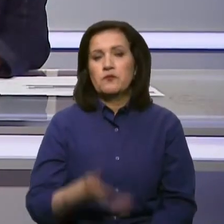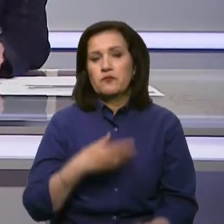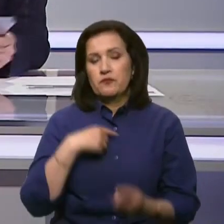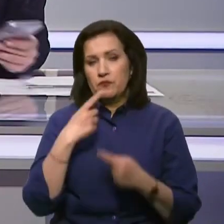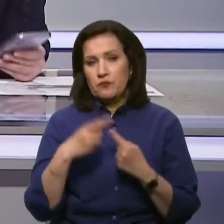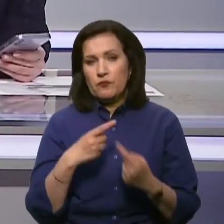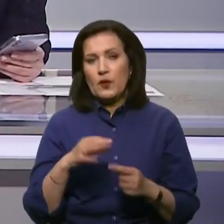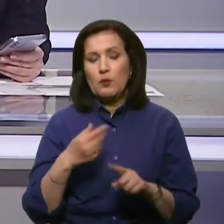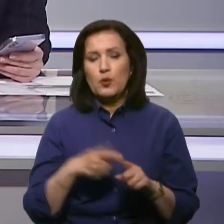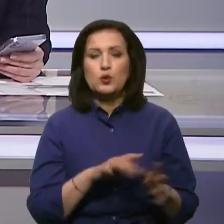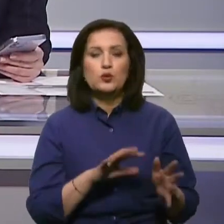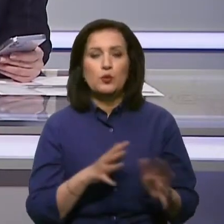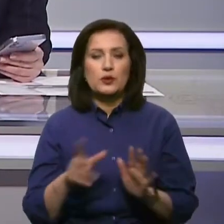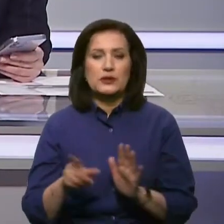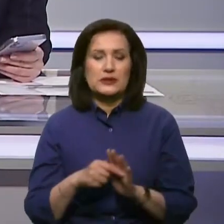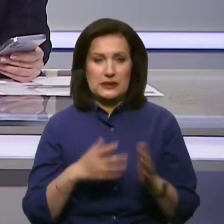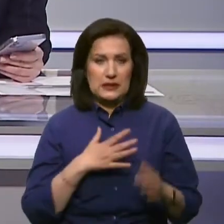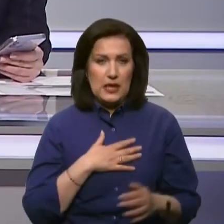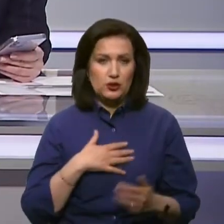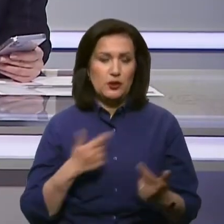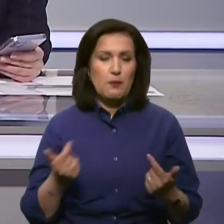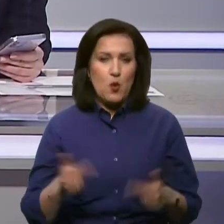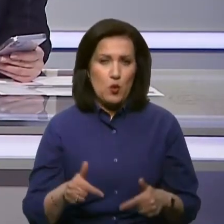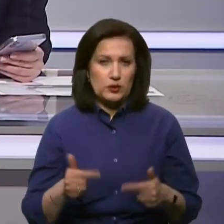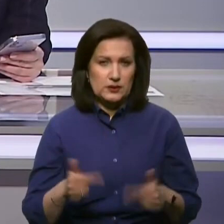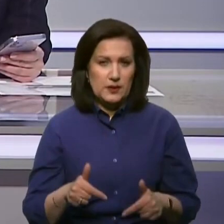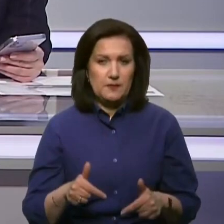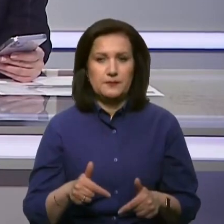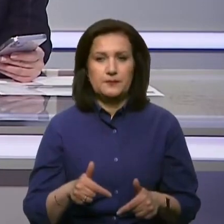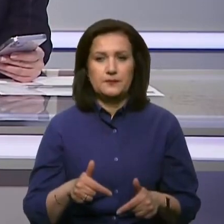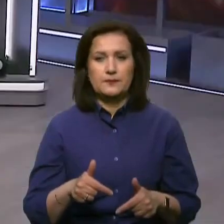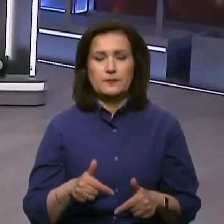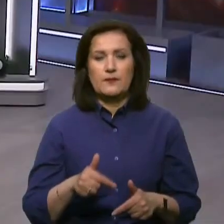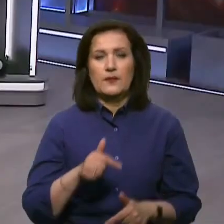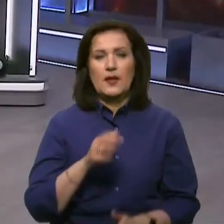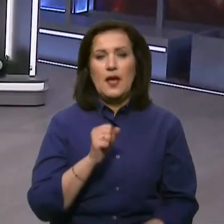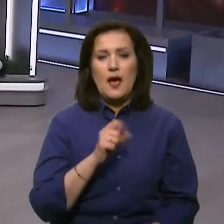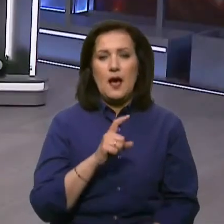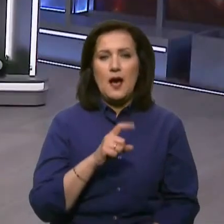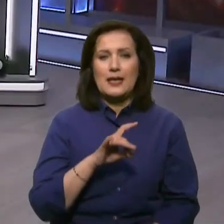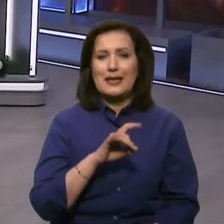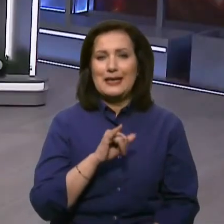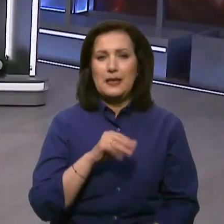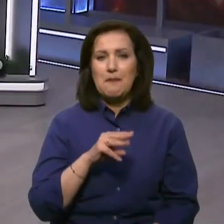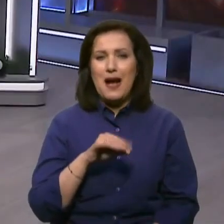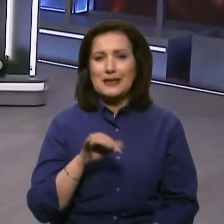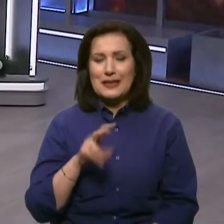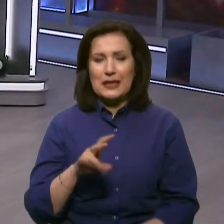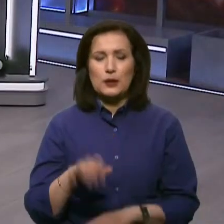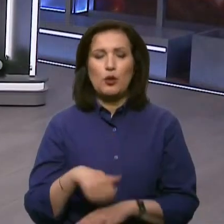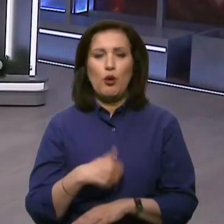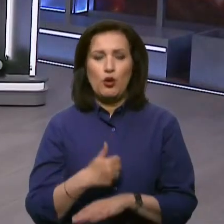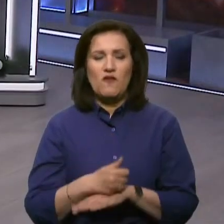поговоримо про цю подію з нашим гостем. Архімандрит Кирило Говорун, голова